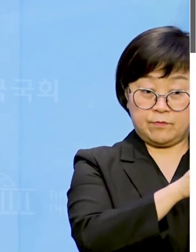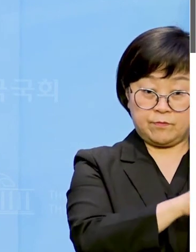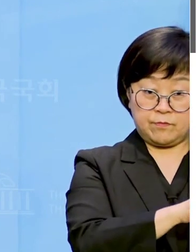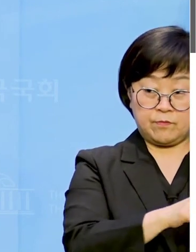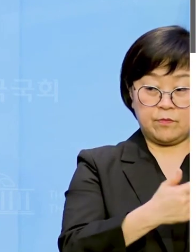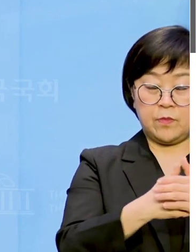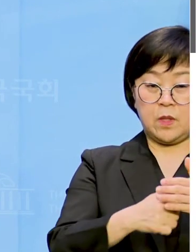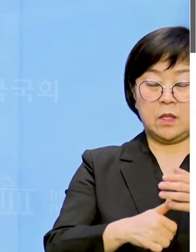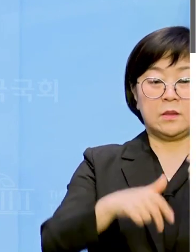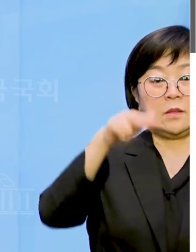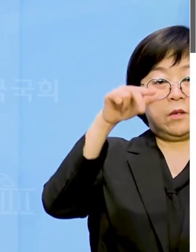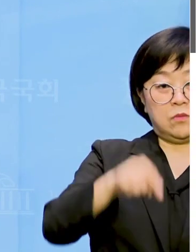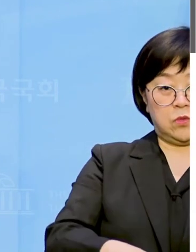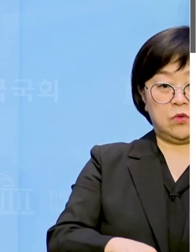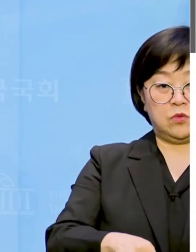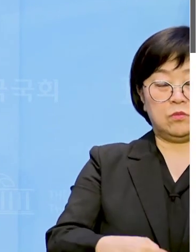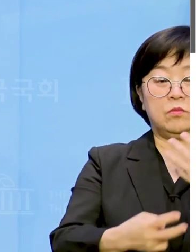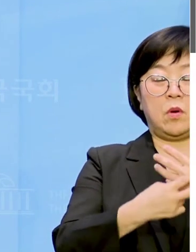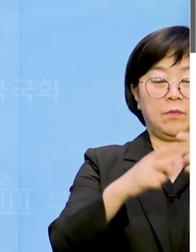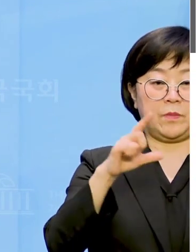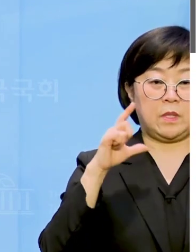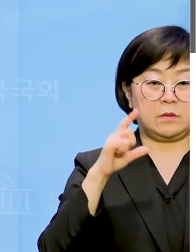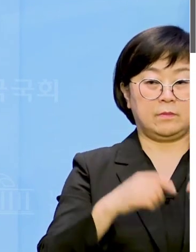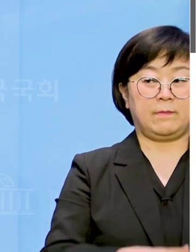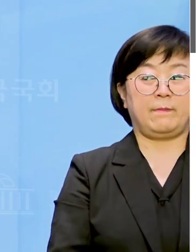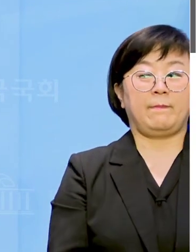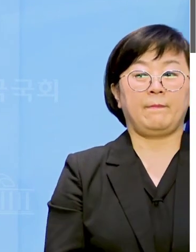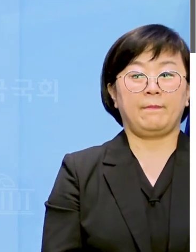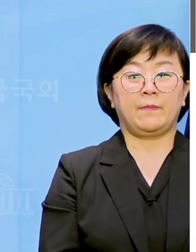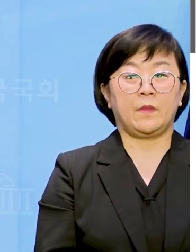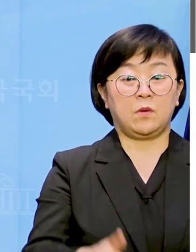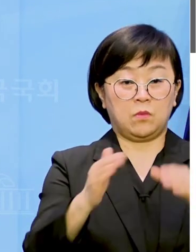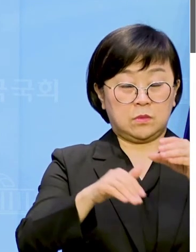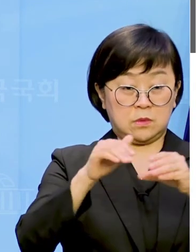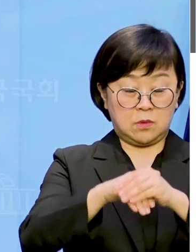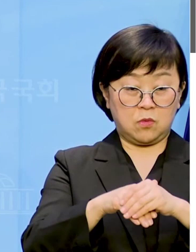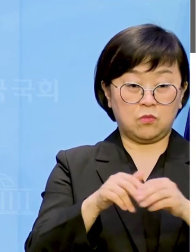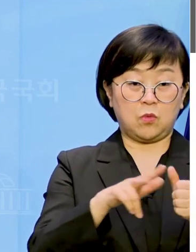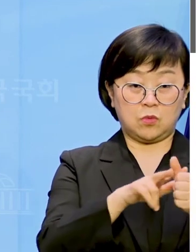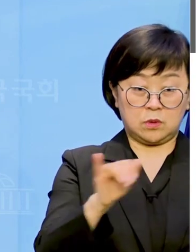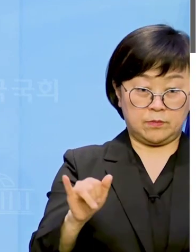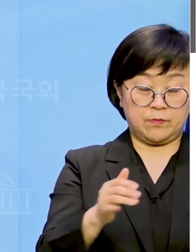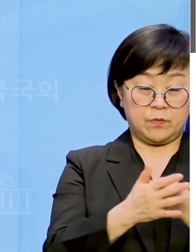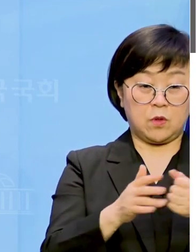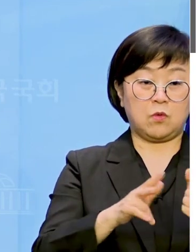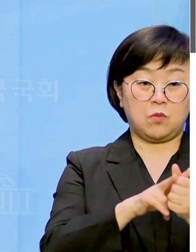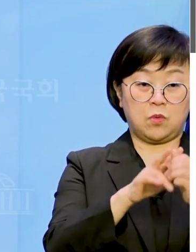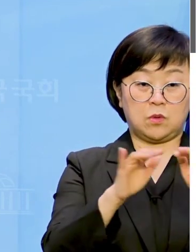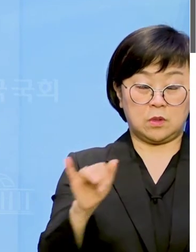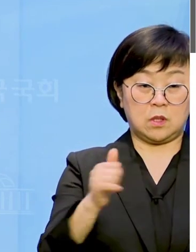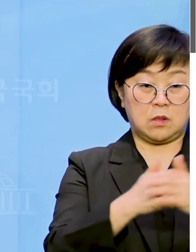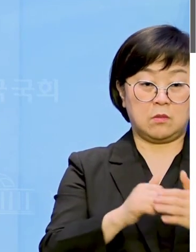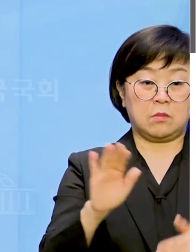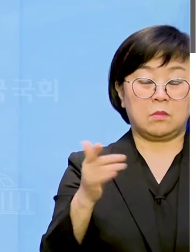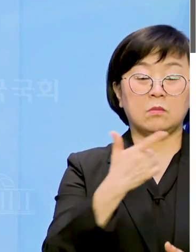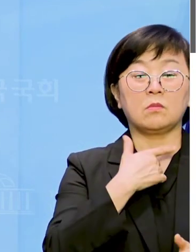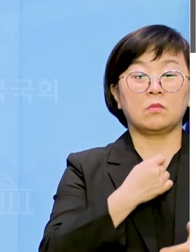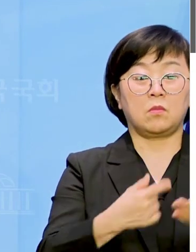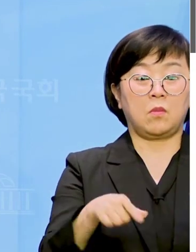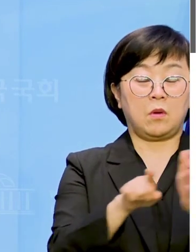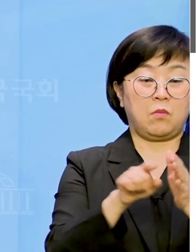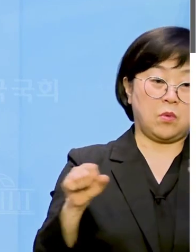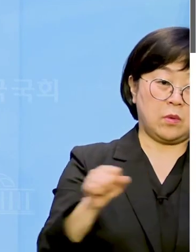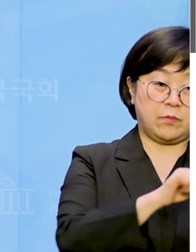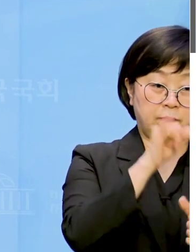전치 3주 진단을 받았습니다. 공직선거의 후보자나 후보자가 되려고 하는 사람을